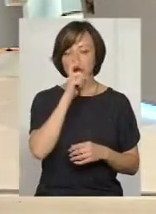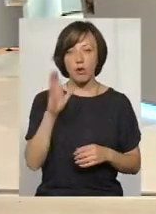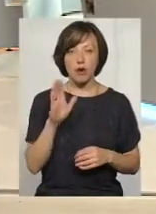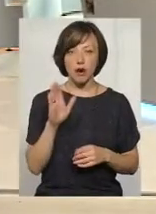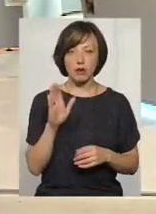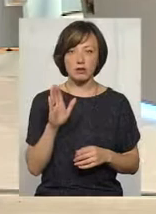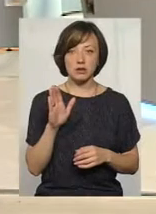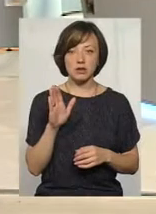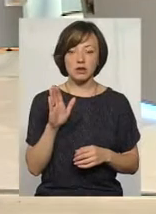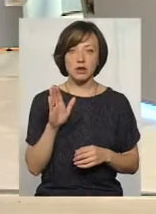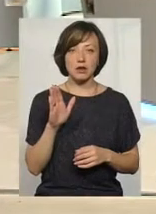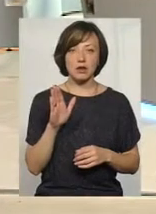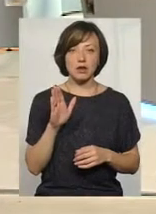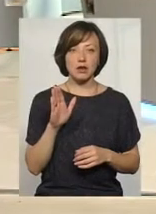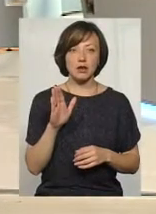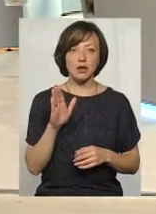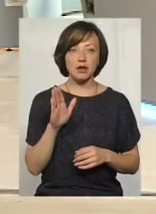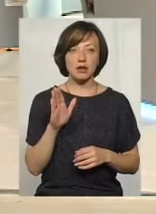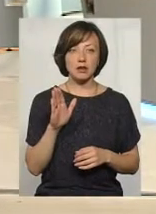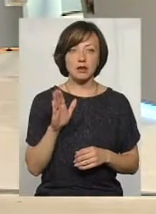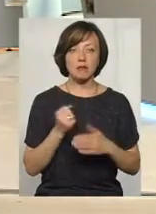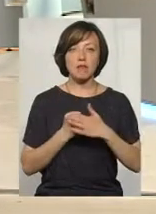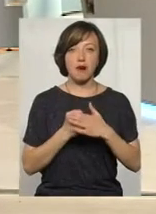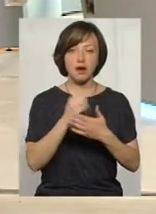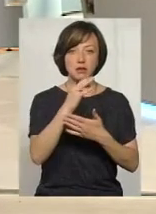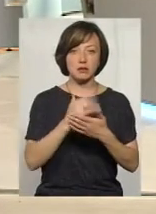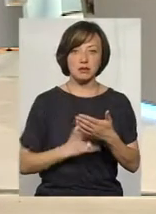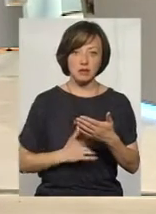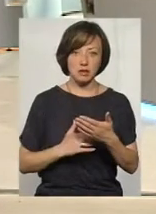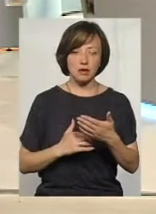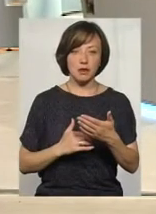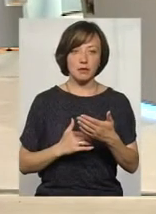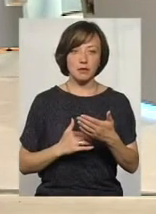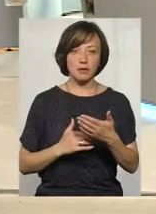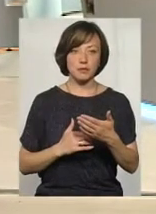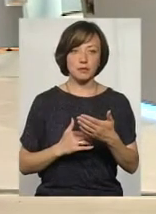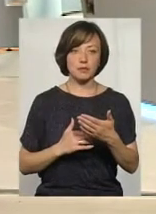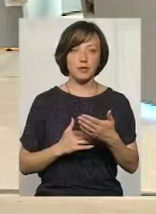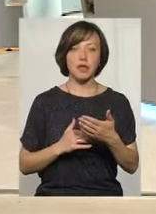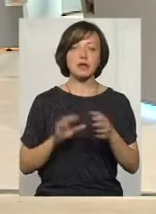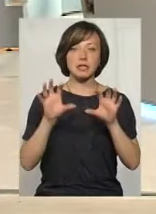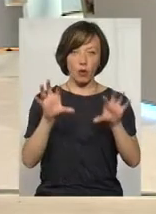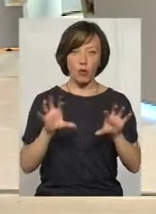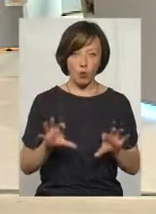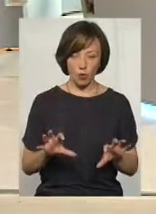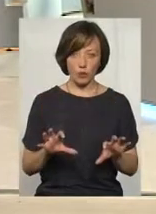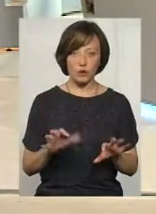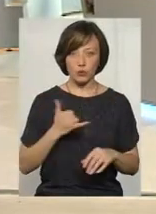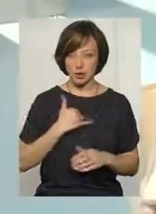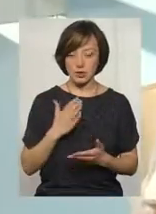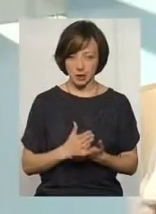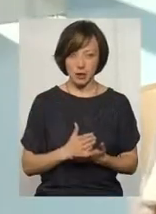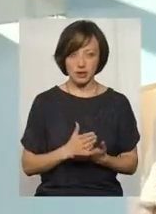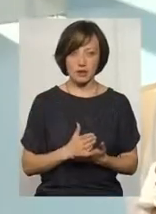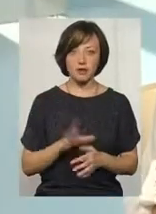непогана, пан Ертам, краще це знає, база правознавців, законна, так, от закони в нас є, от